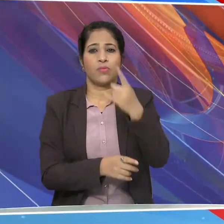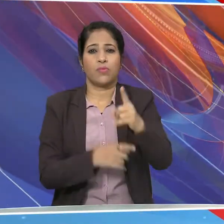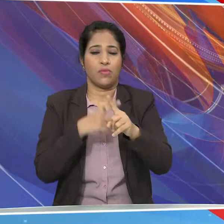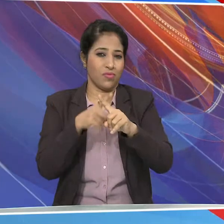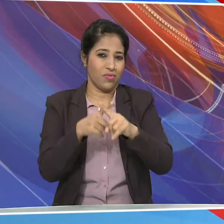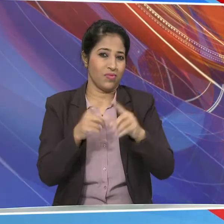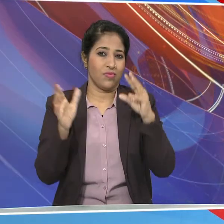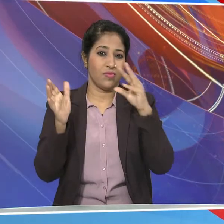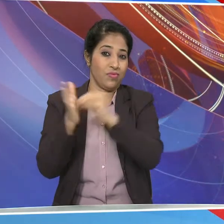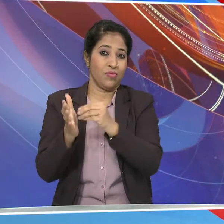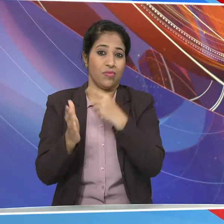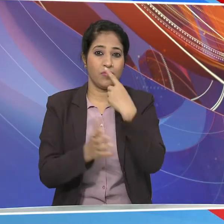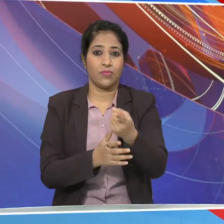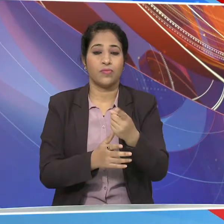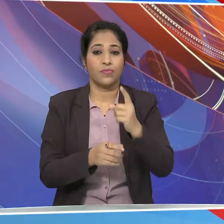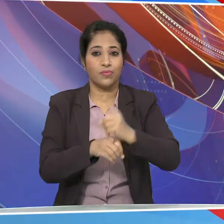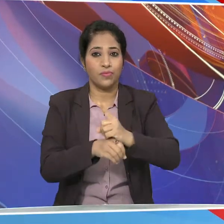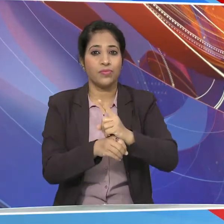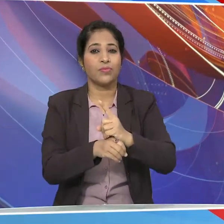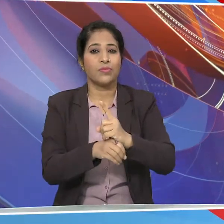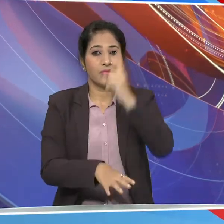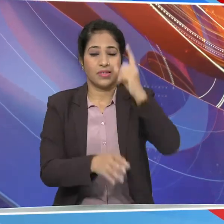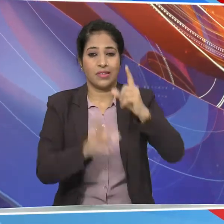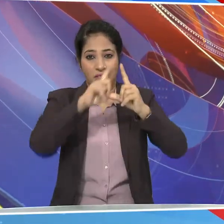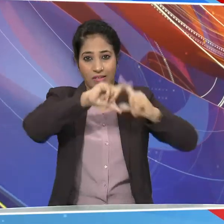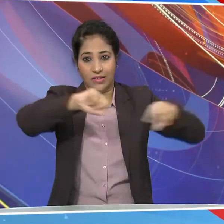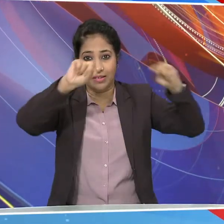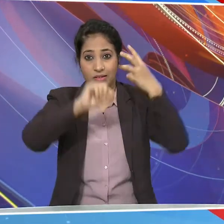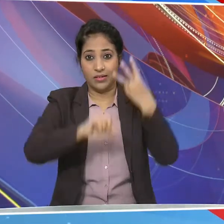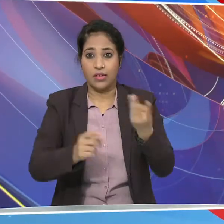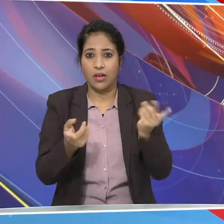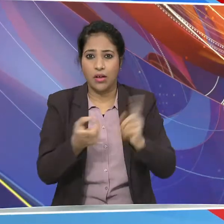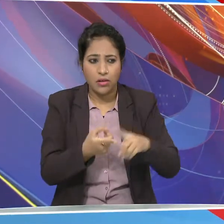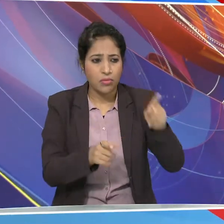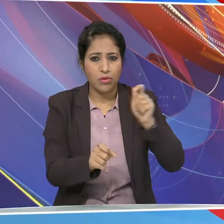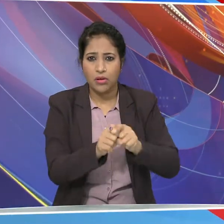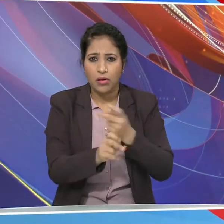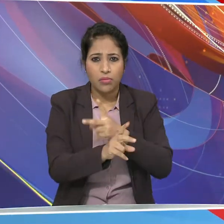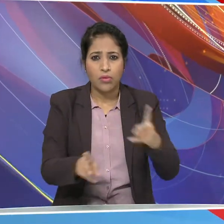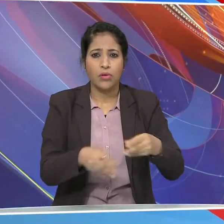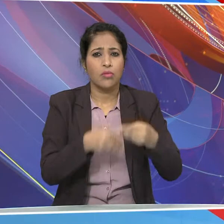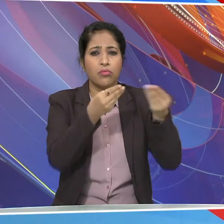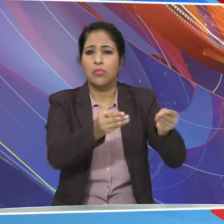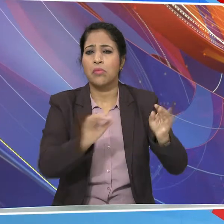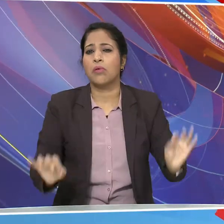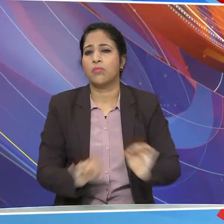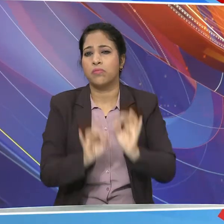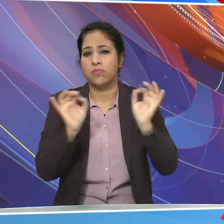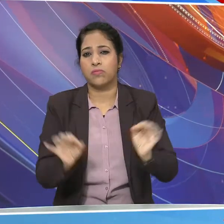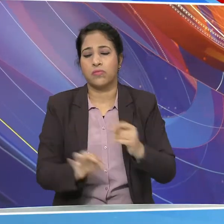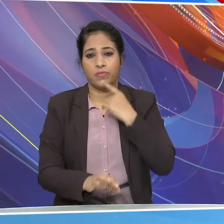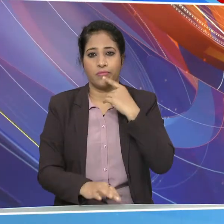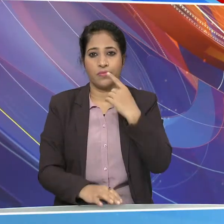-e-c को चन्रयान तीन के लिए किसी भी घटक के निर्मान का काम नहीं सौपा गया था